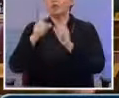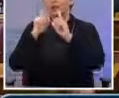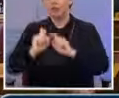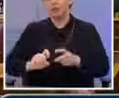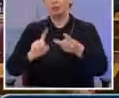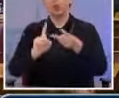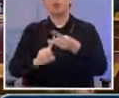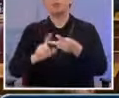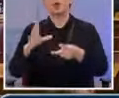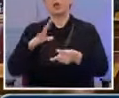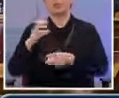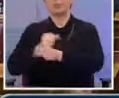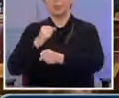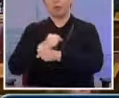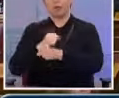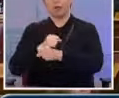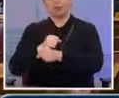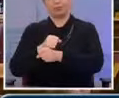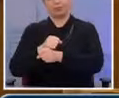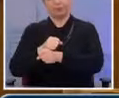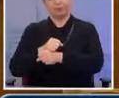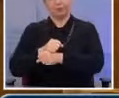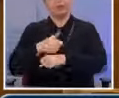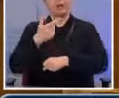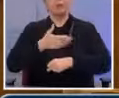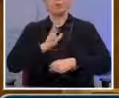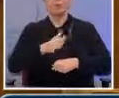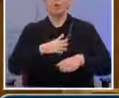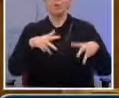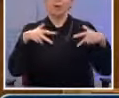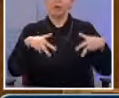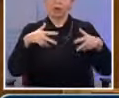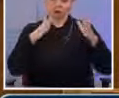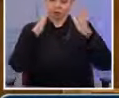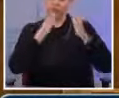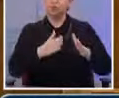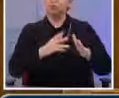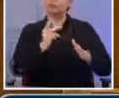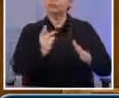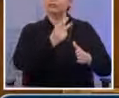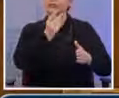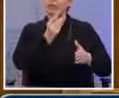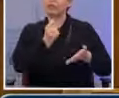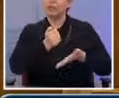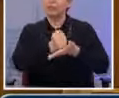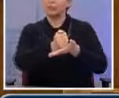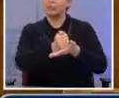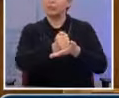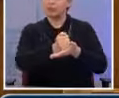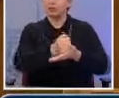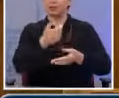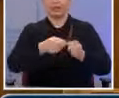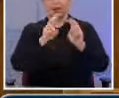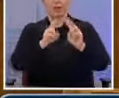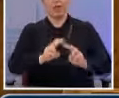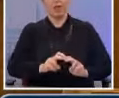περιορίσουμε τον ρόλο του κράτους μόνο στις κοινωνικές παροχές, στην εποπτεία και τον έλεγχο και κυρίως να μην